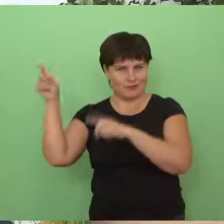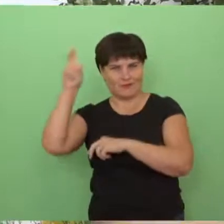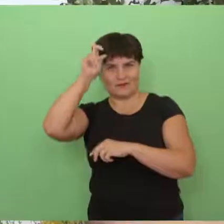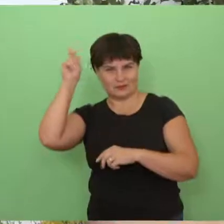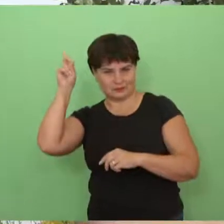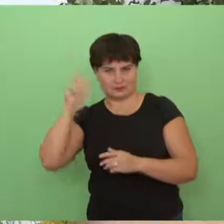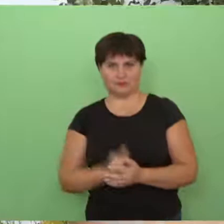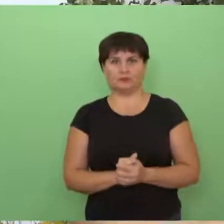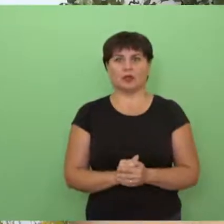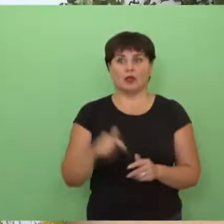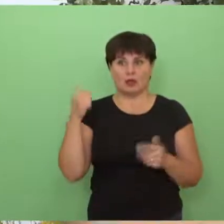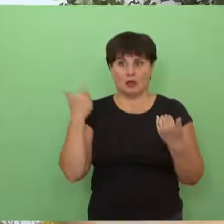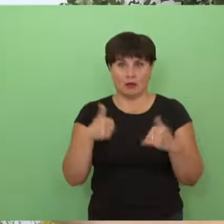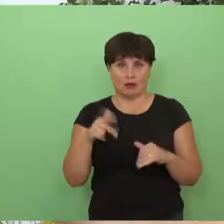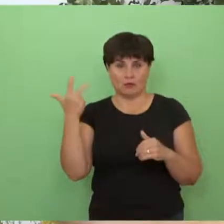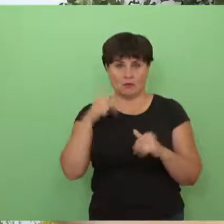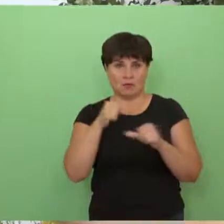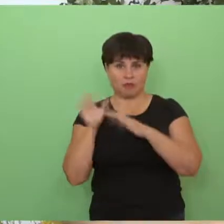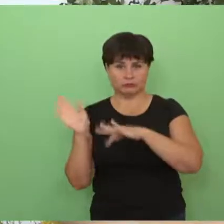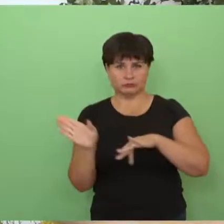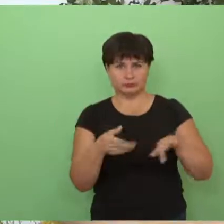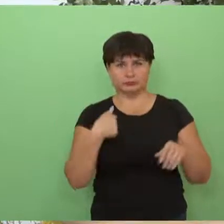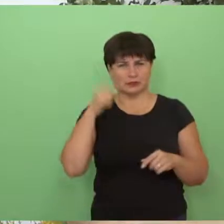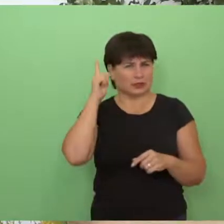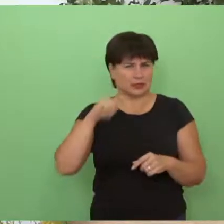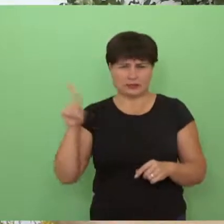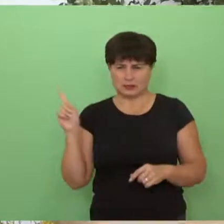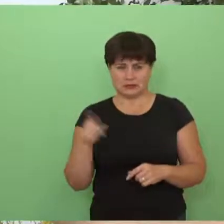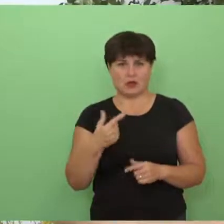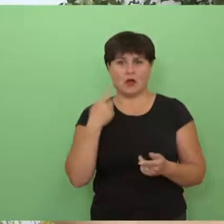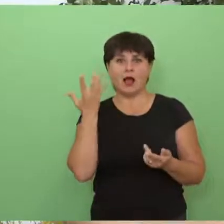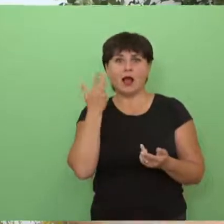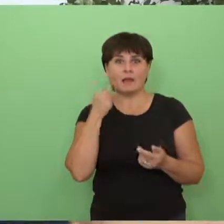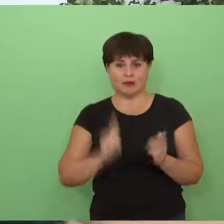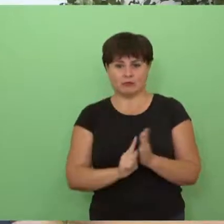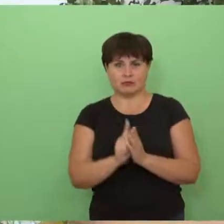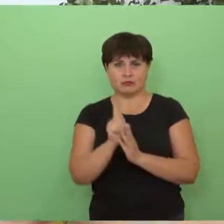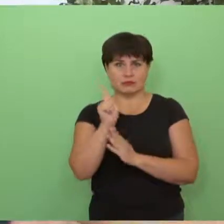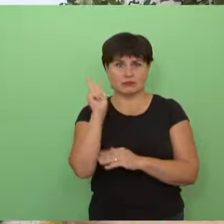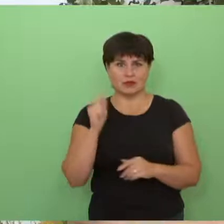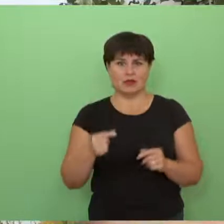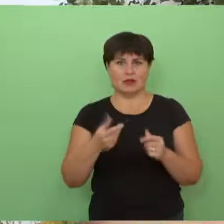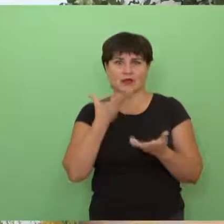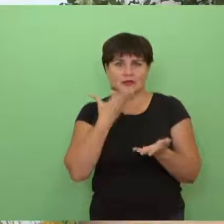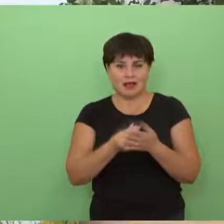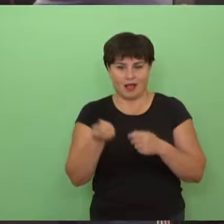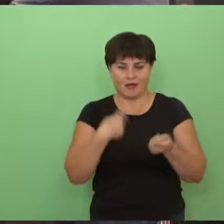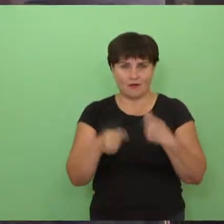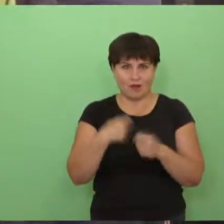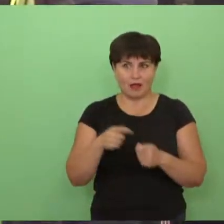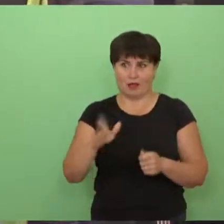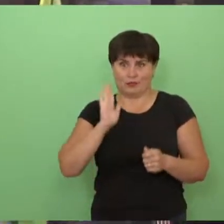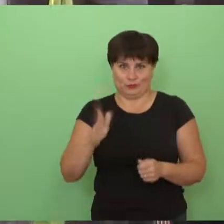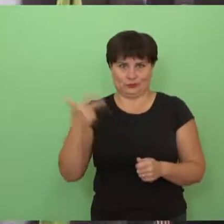kada pradėjome savo verslą, kad tie 30 metų iš visi ir ateisi, aš žino, tada viskas buvo labai neaišku 90